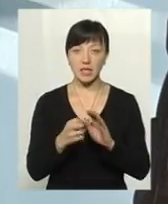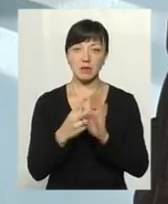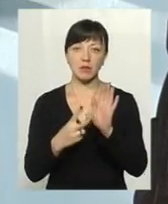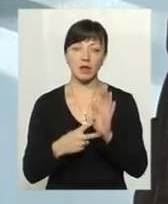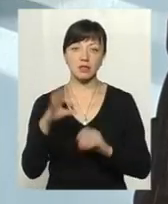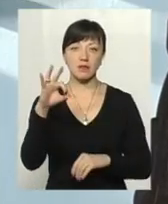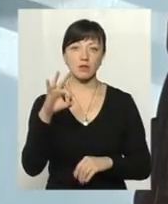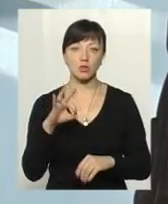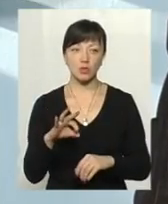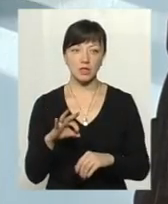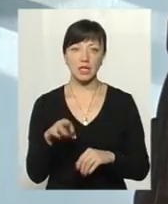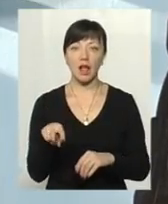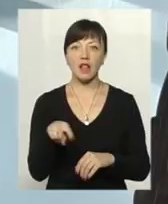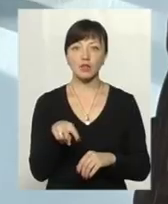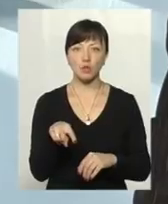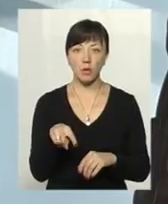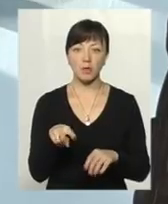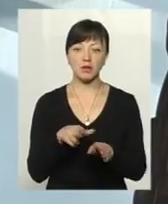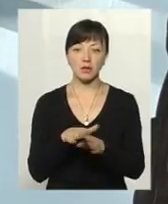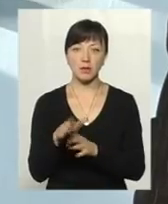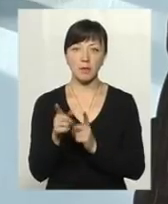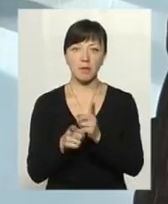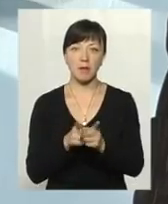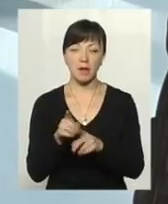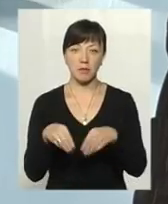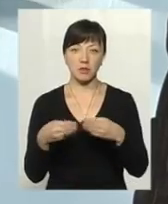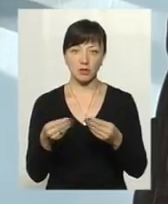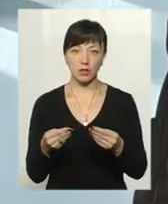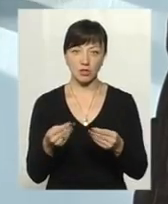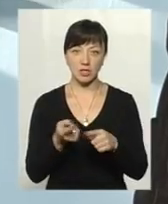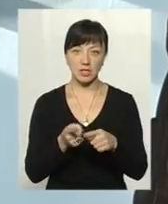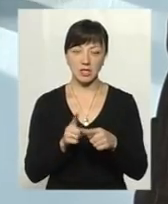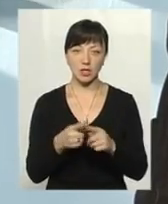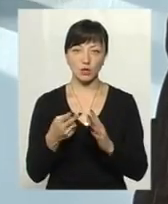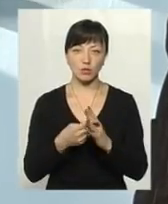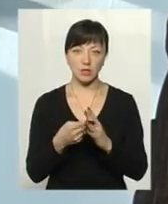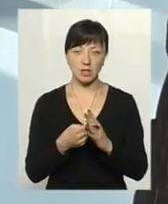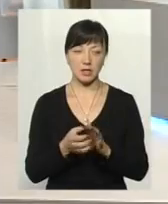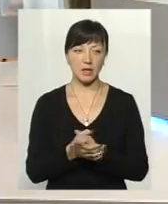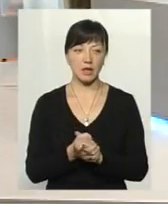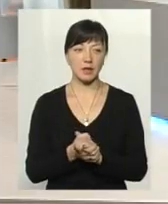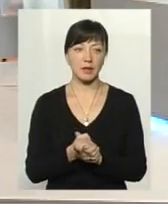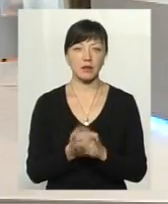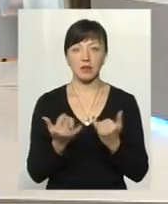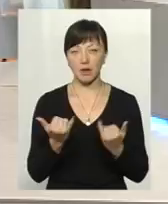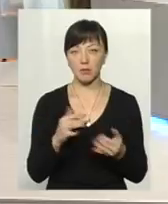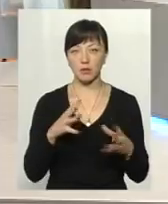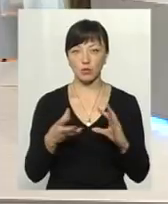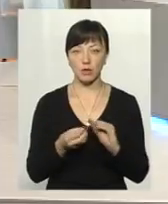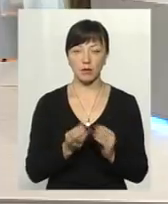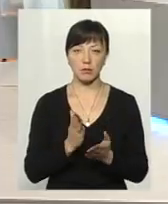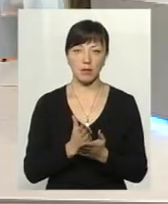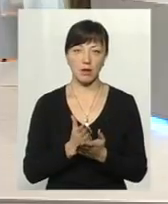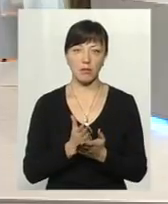% вже за листопад ми здійснюємо перепризначення цих субсидій. І на сьогодні ми такий результат маємо.